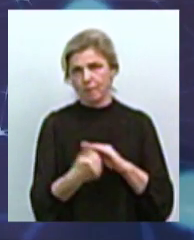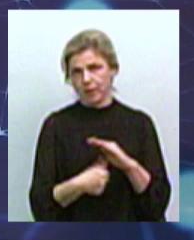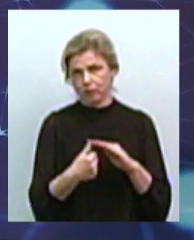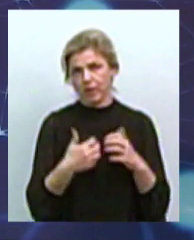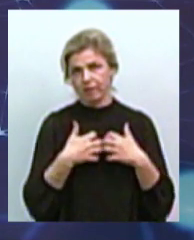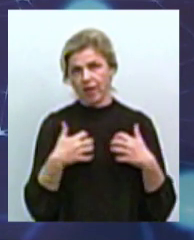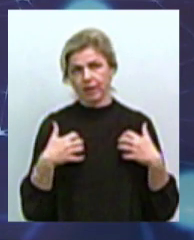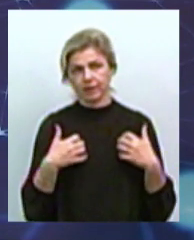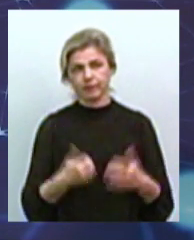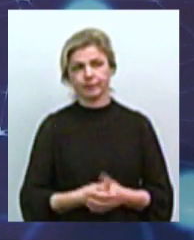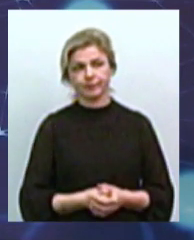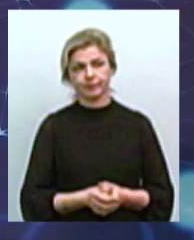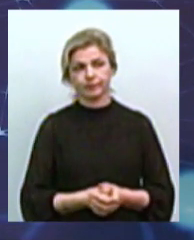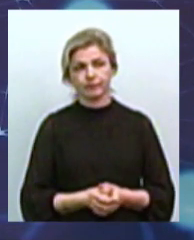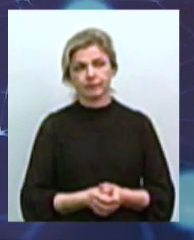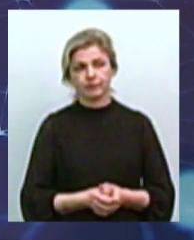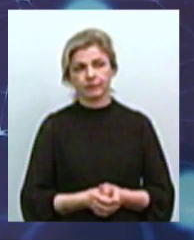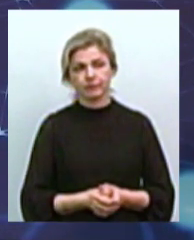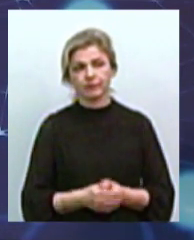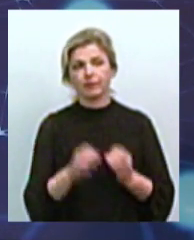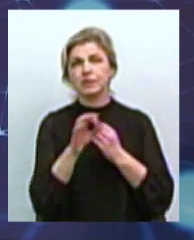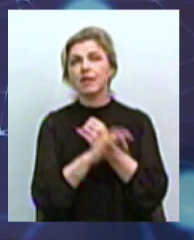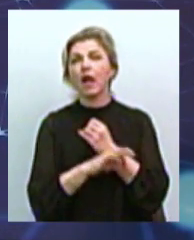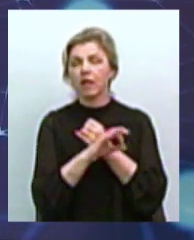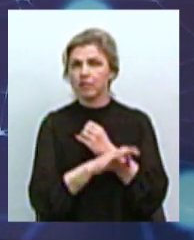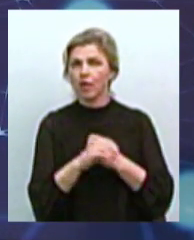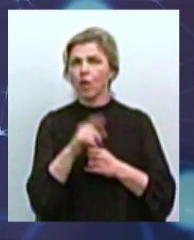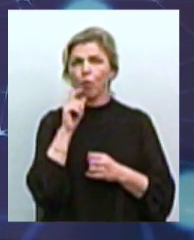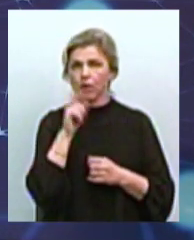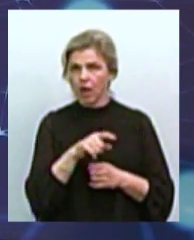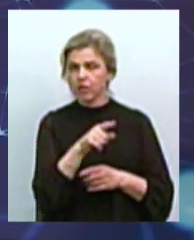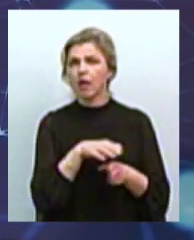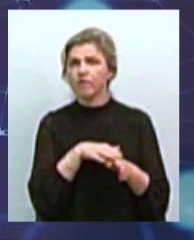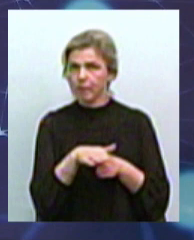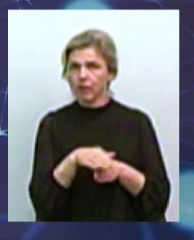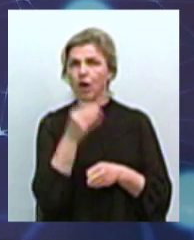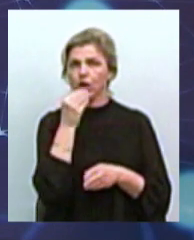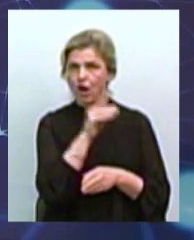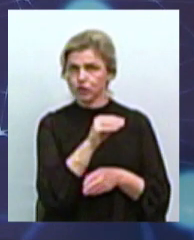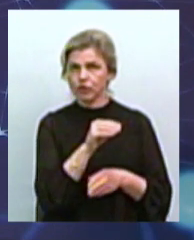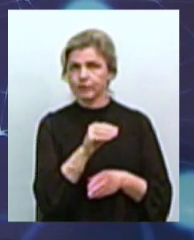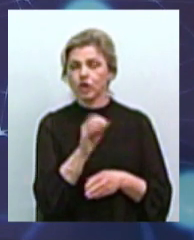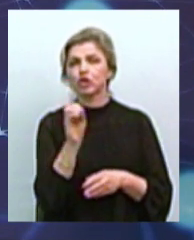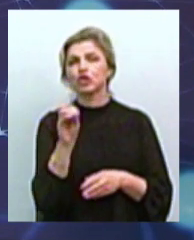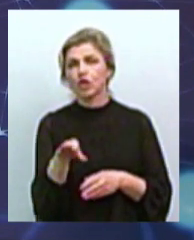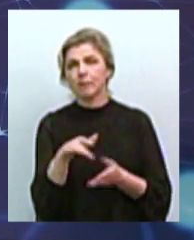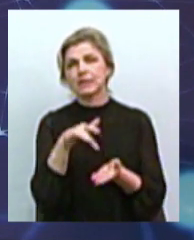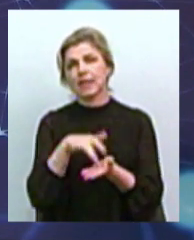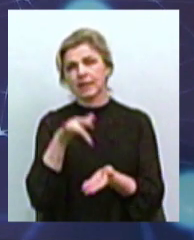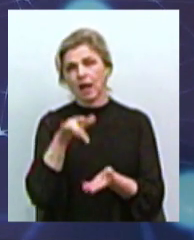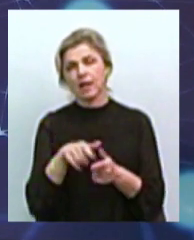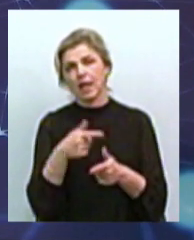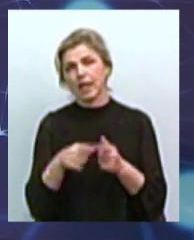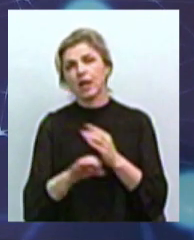тварин? Знову ж повторюсь, Західна Україна чомусь справляється з цим краще, ніж Центральна чи